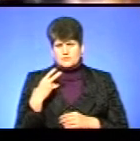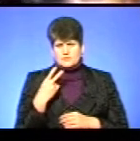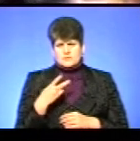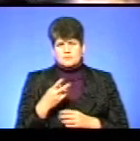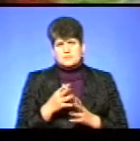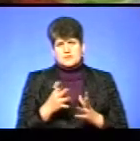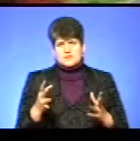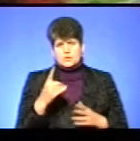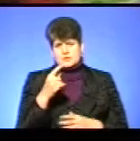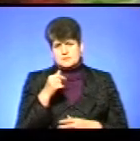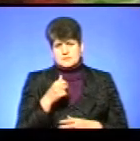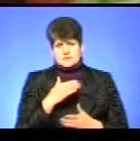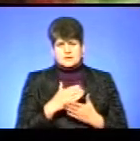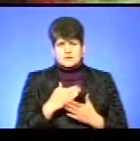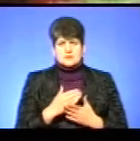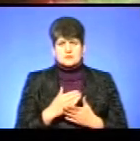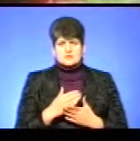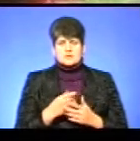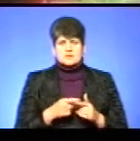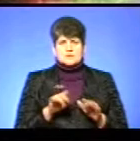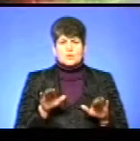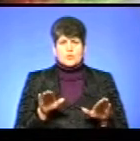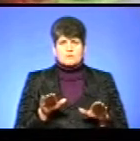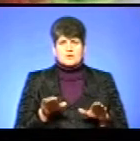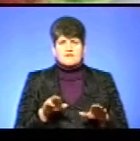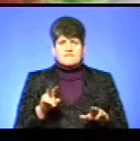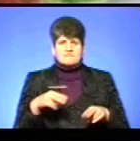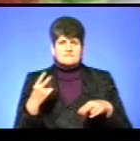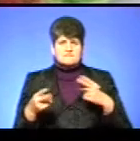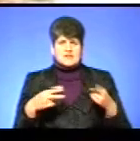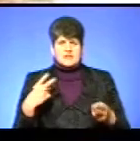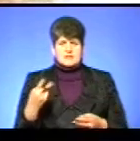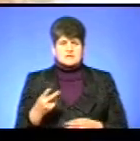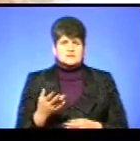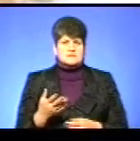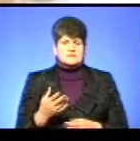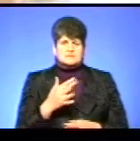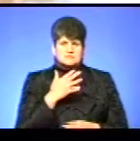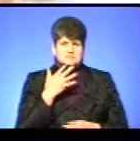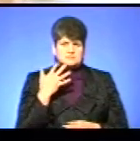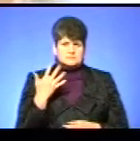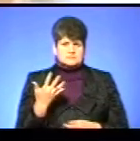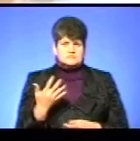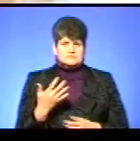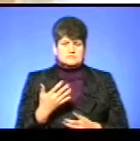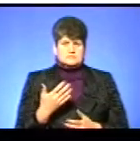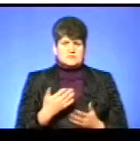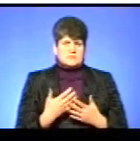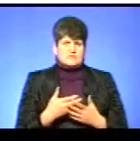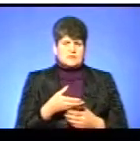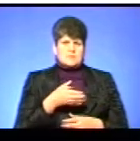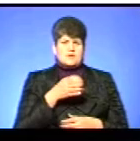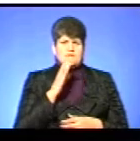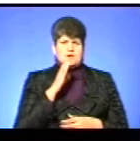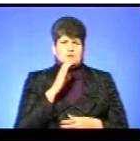більше місяця. Ті голуби валяються і по крочах, і по всьому їх. Вони десь напиваються цієї води